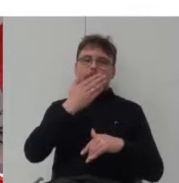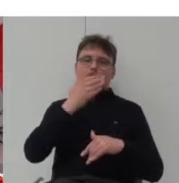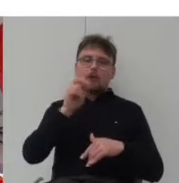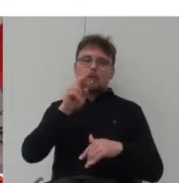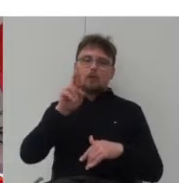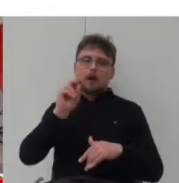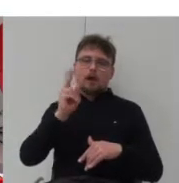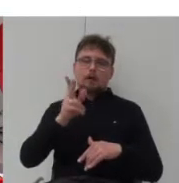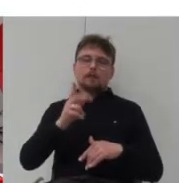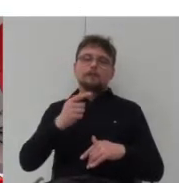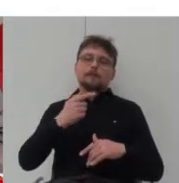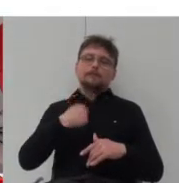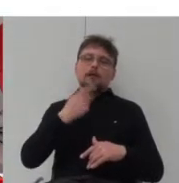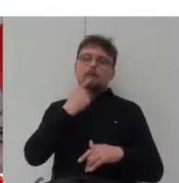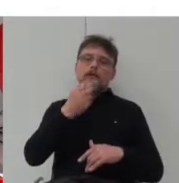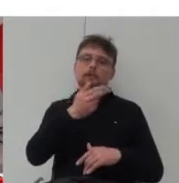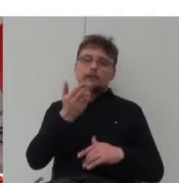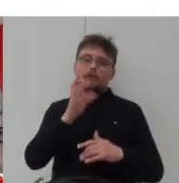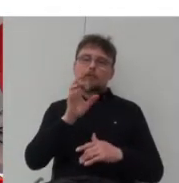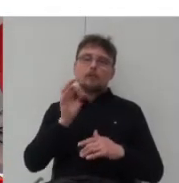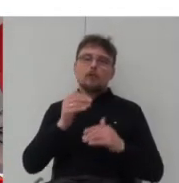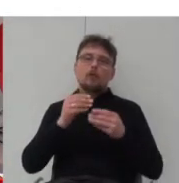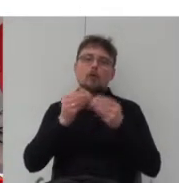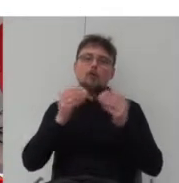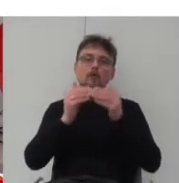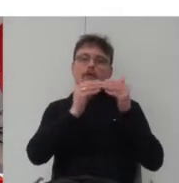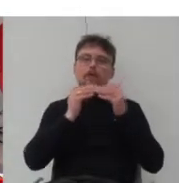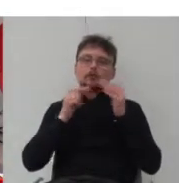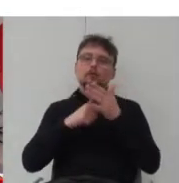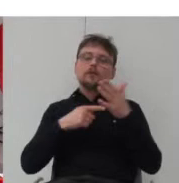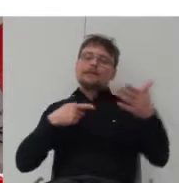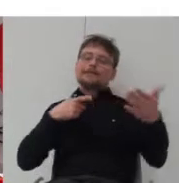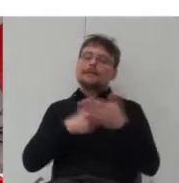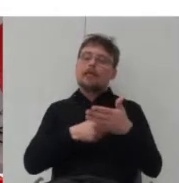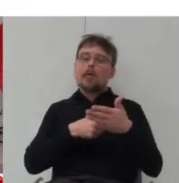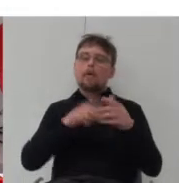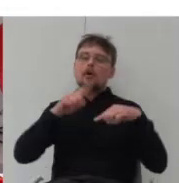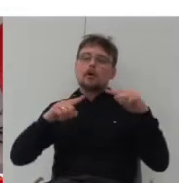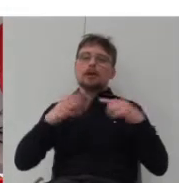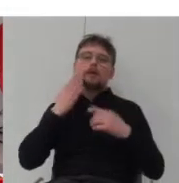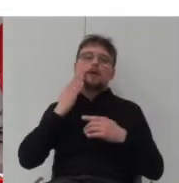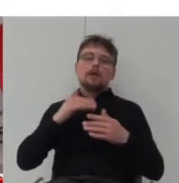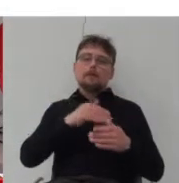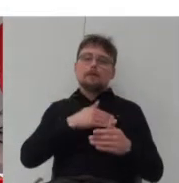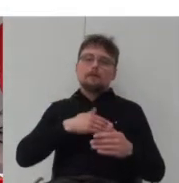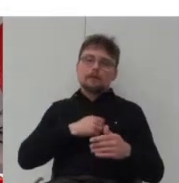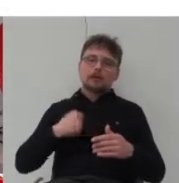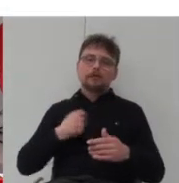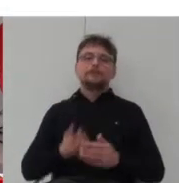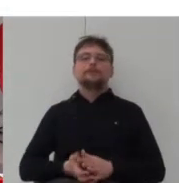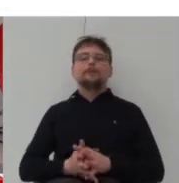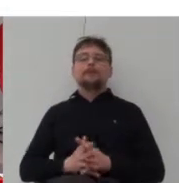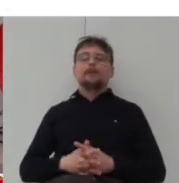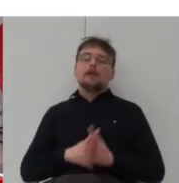ten temat poruszam, ponieważ rozwój zrównoważony stanowi jeden z celów polityki mieszkaniowej Warszawy i na